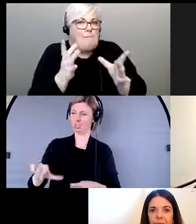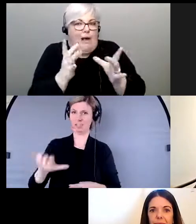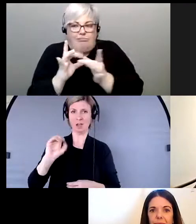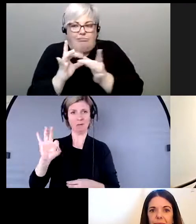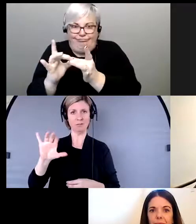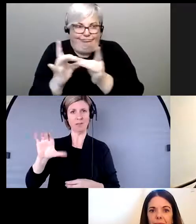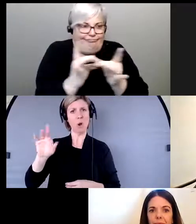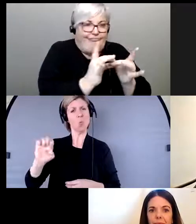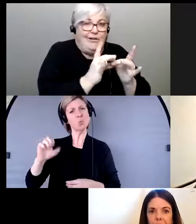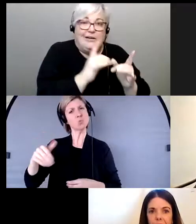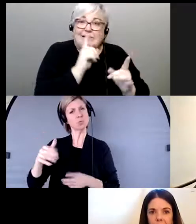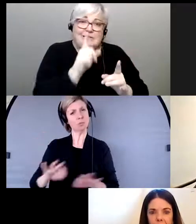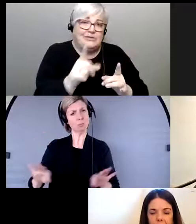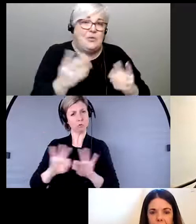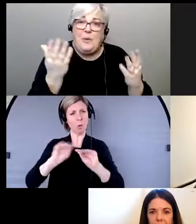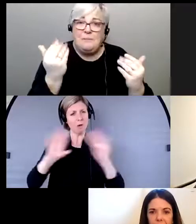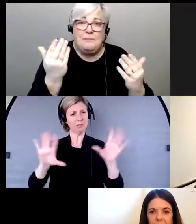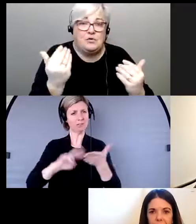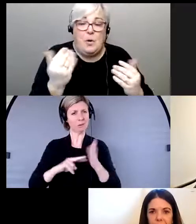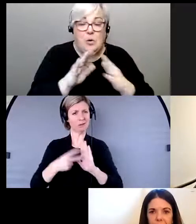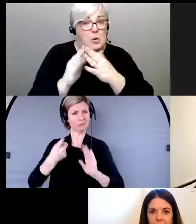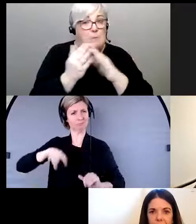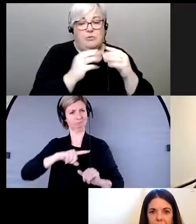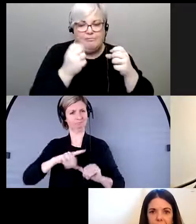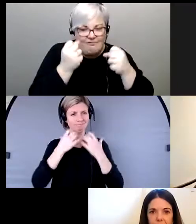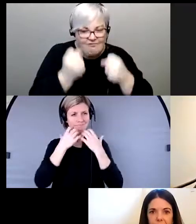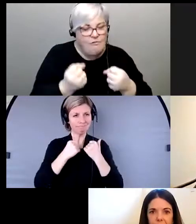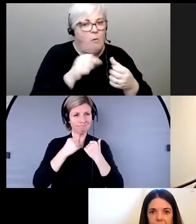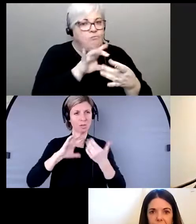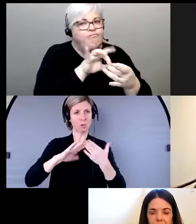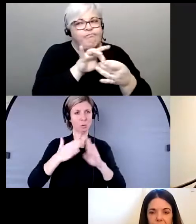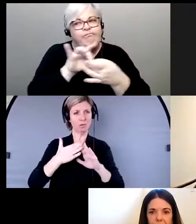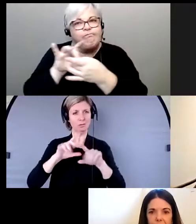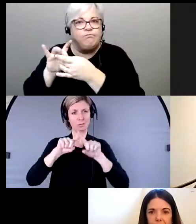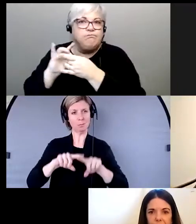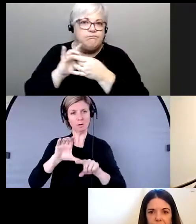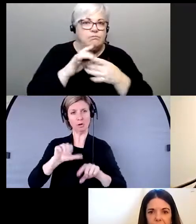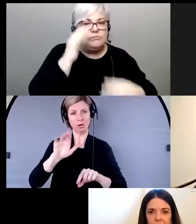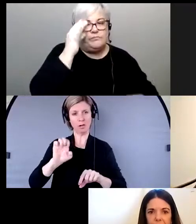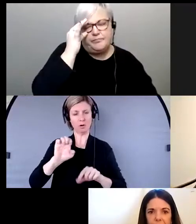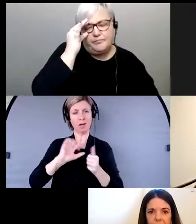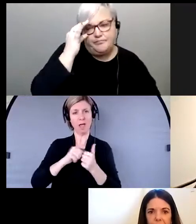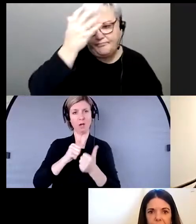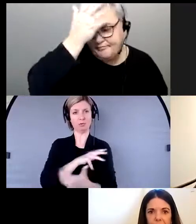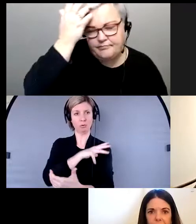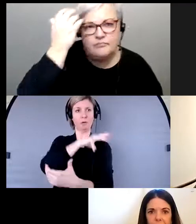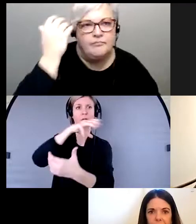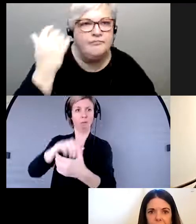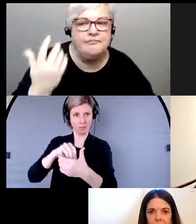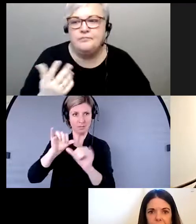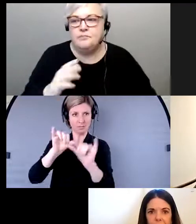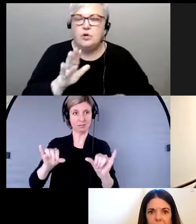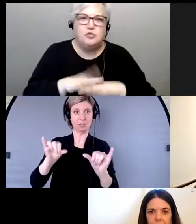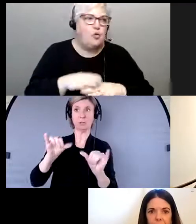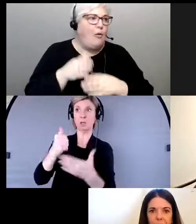évident qu'on a besoin de communautés qui sont basées sur des soins, sur l